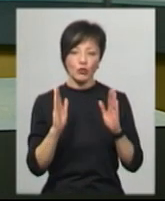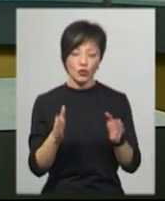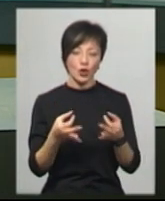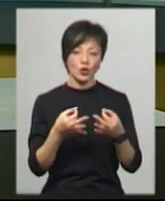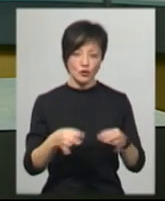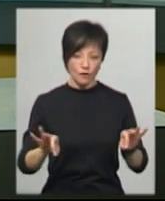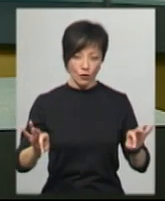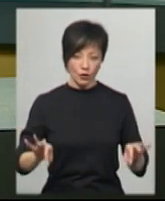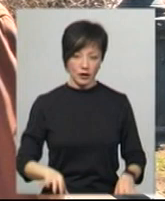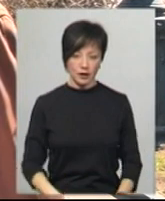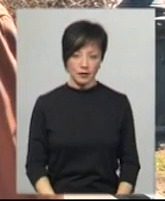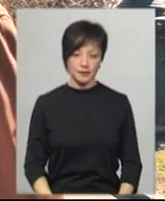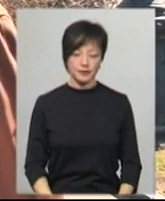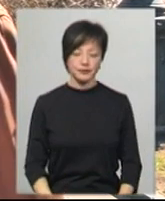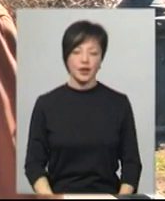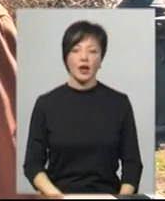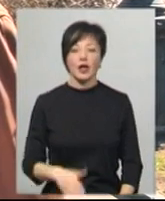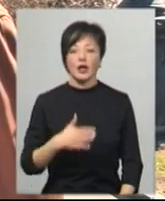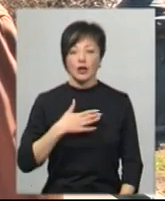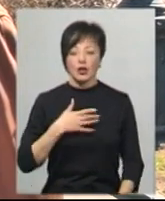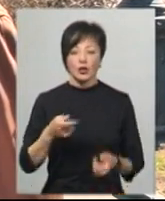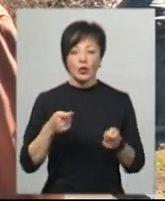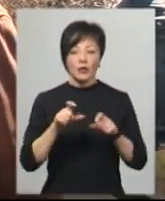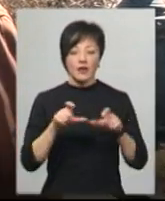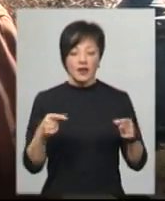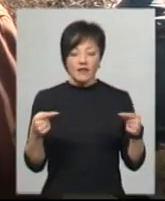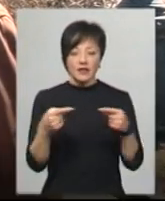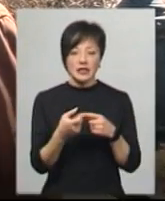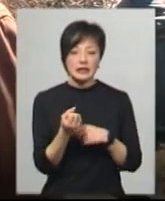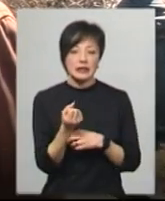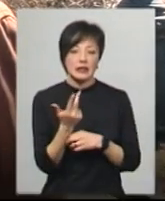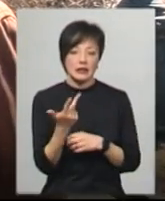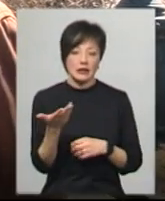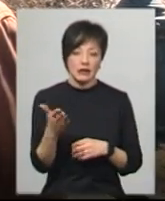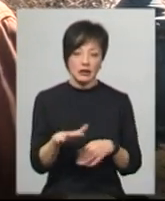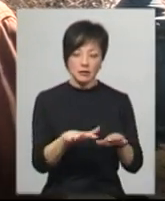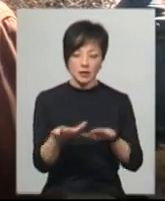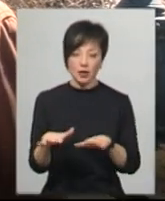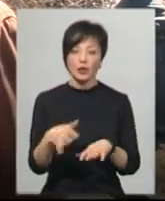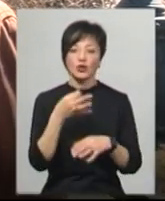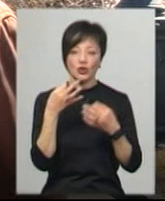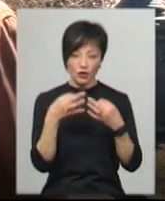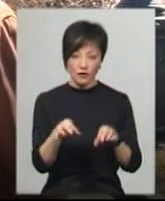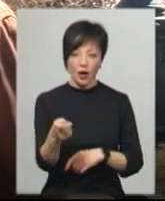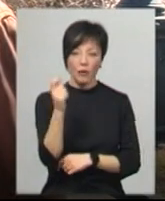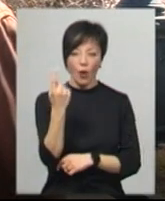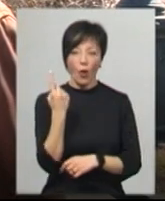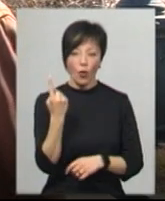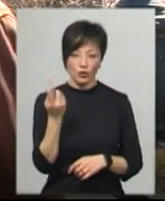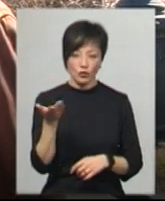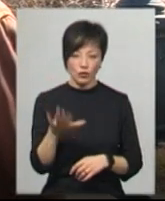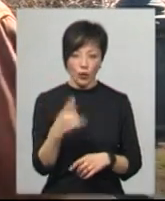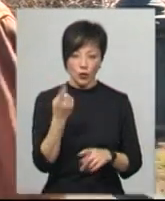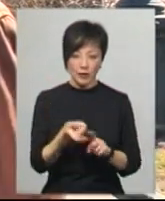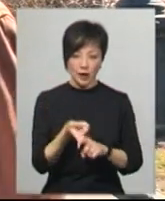дозволений. У управлінням визначено 13 місць, де любительське рибальство дозволено з берега однією поплавковою або донною удочкою з